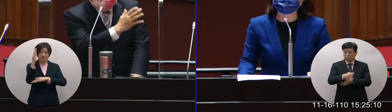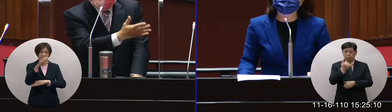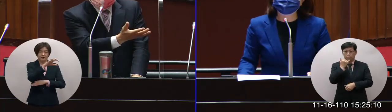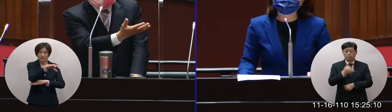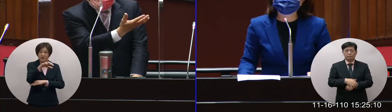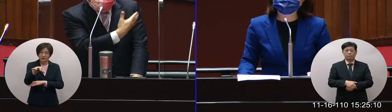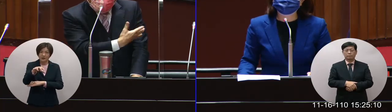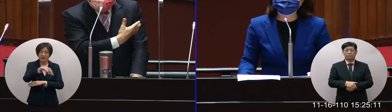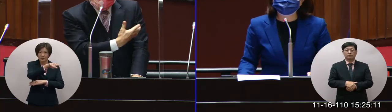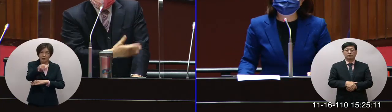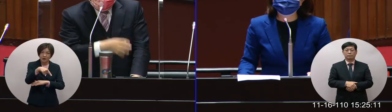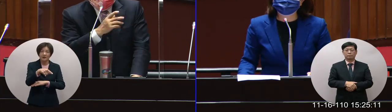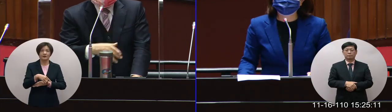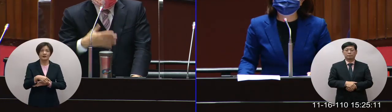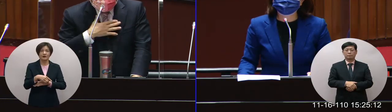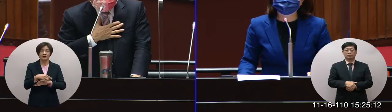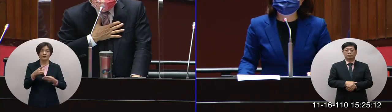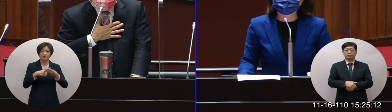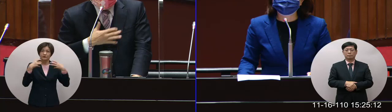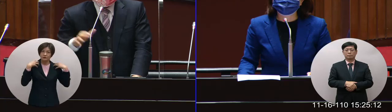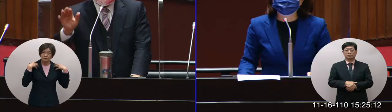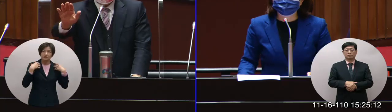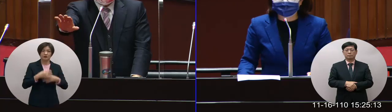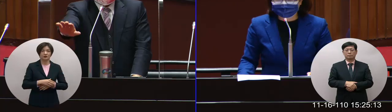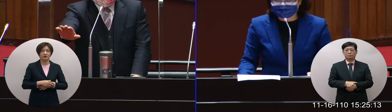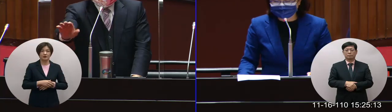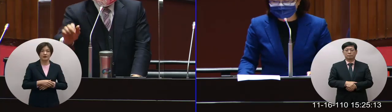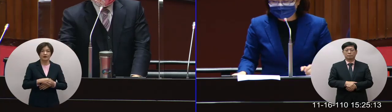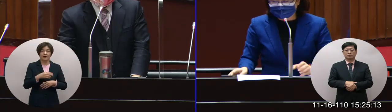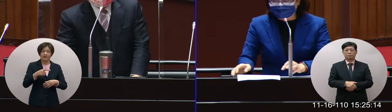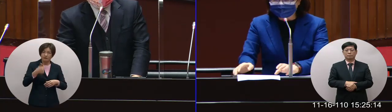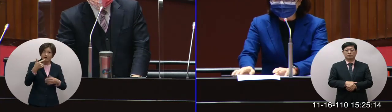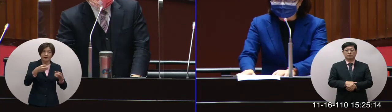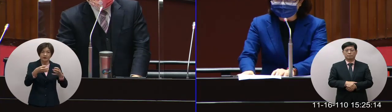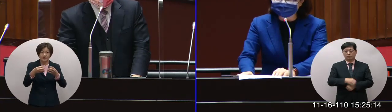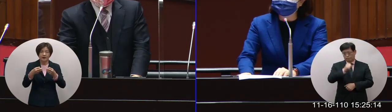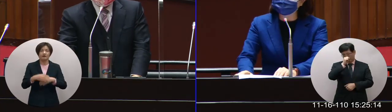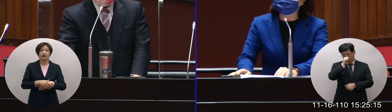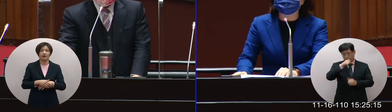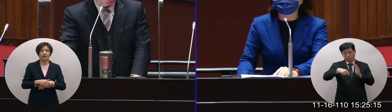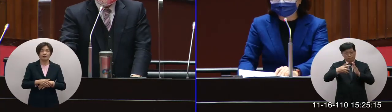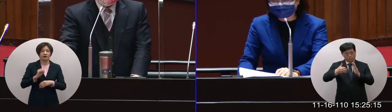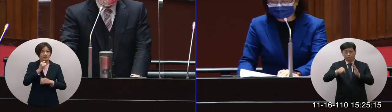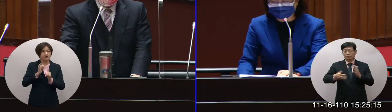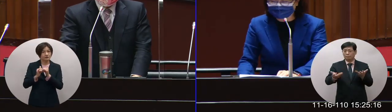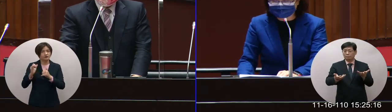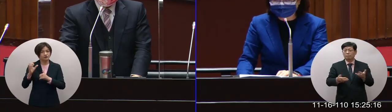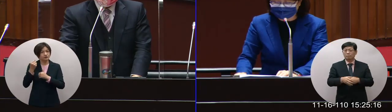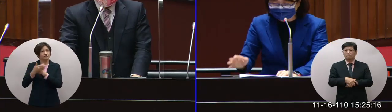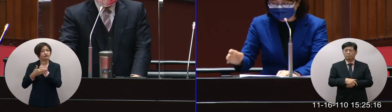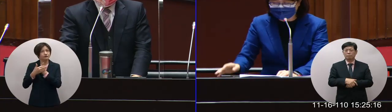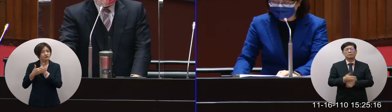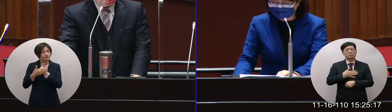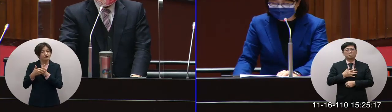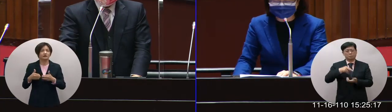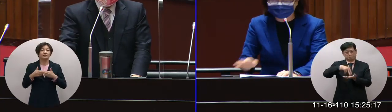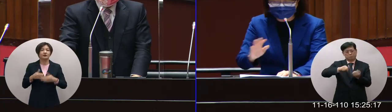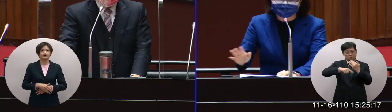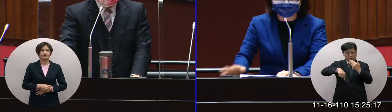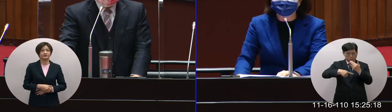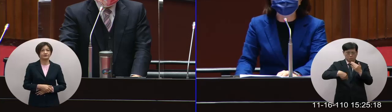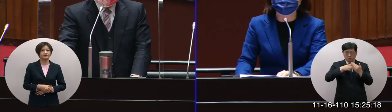部會再盤態度上就是不要影響到他的權院長只是說這事情你知道你歡迎